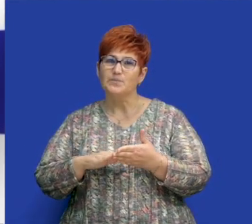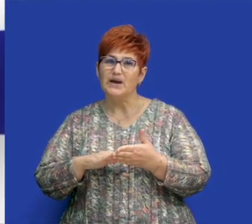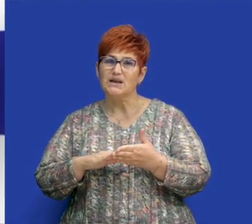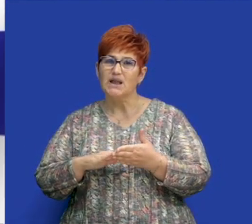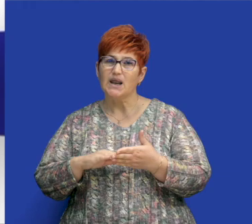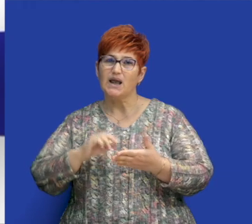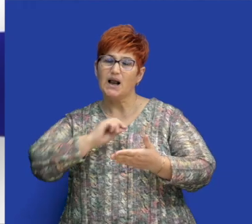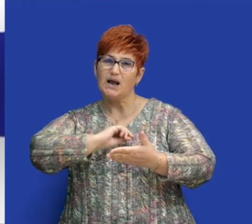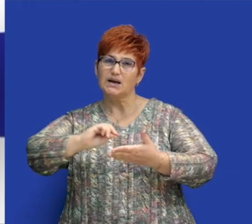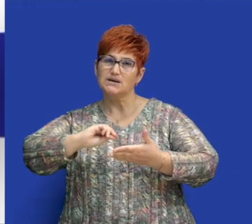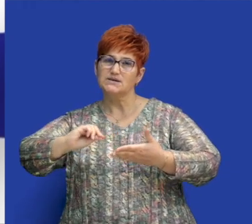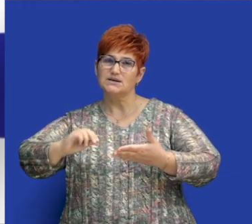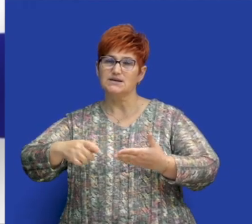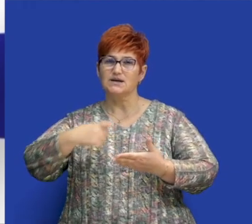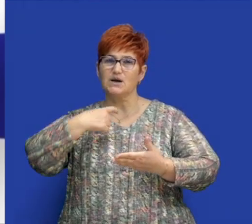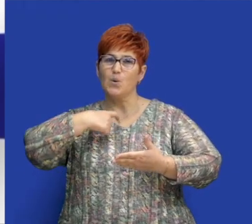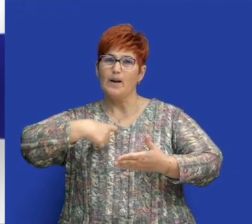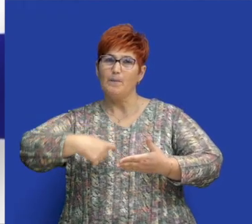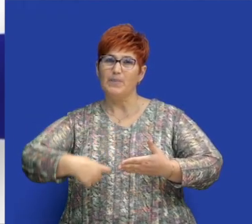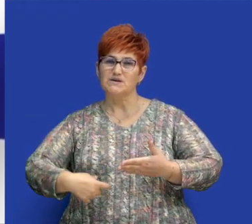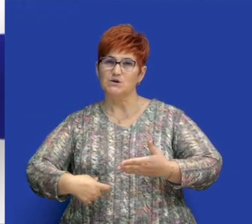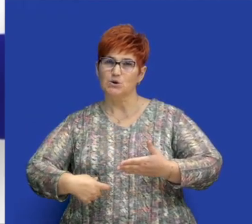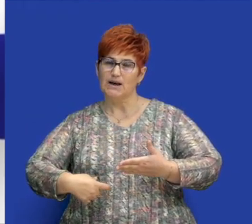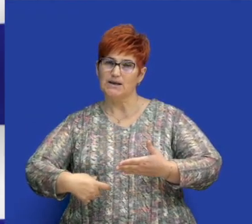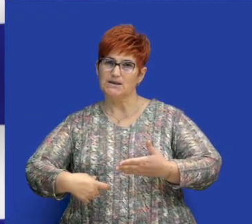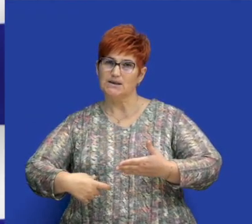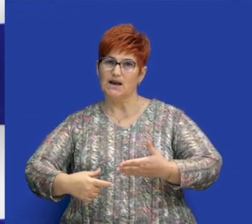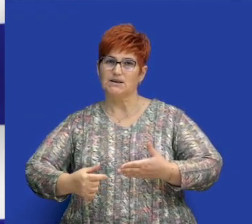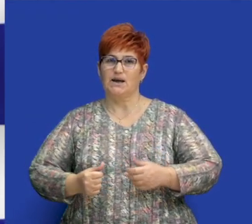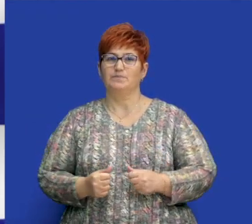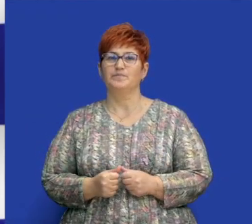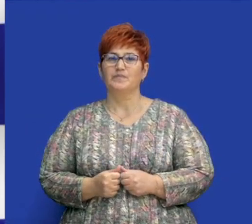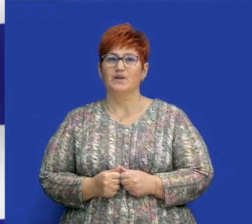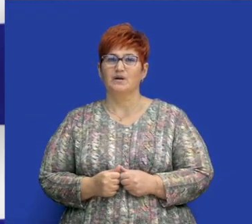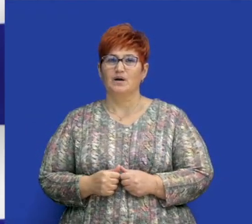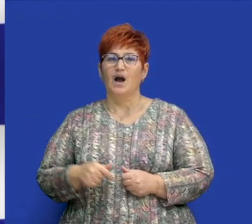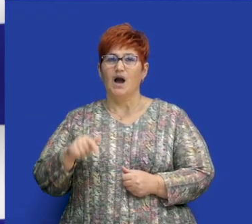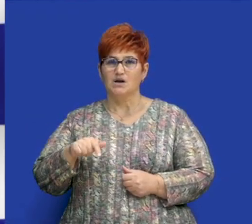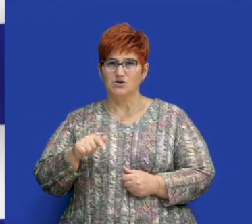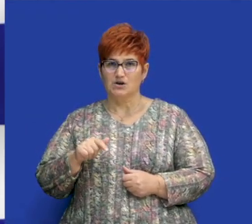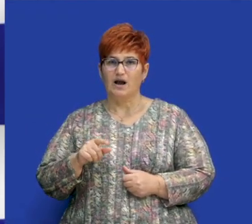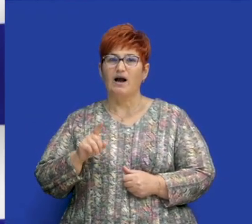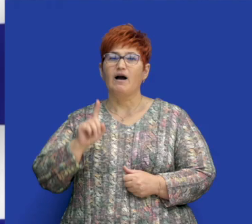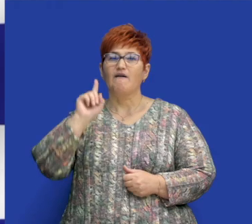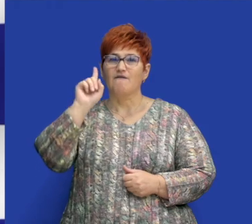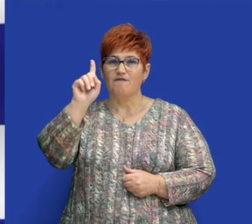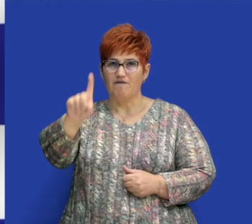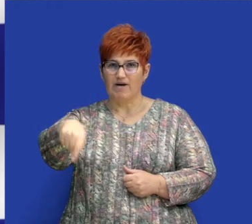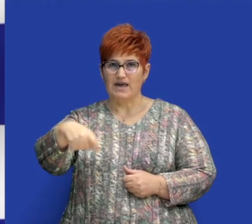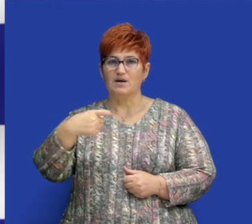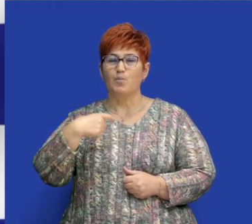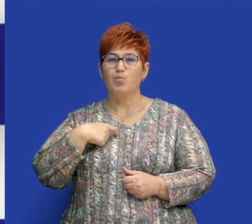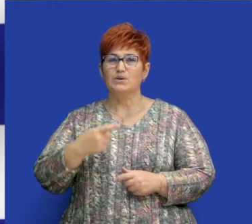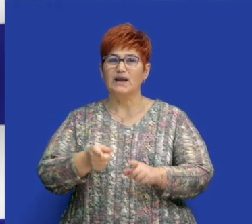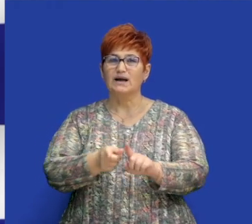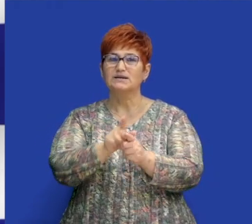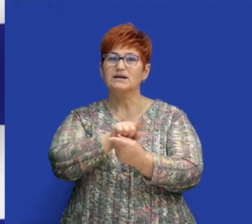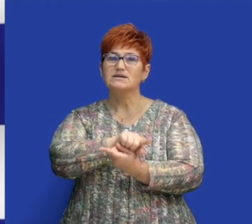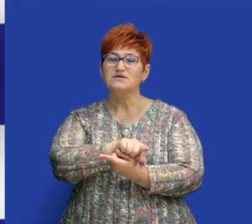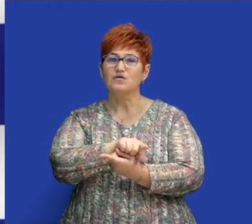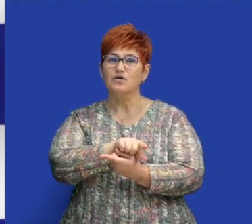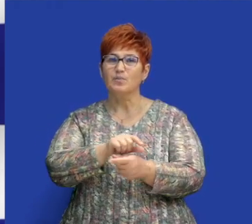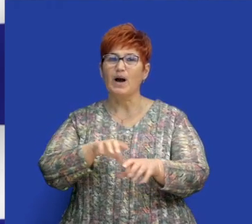Előételeik változatosak. Bab, lencse, hal, rák, olajbogyó, tészták, húsos